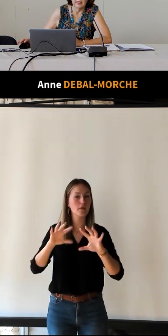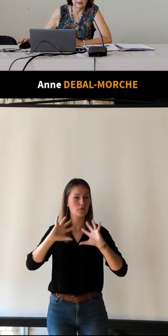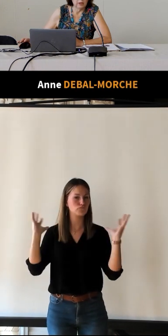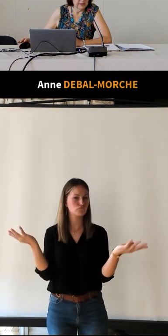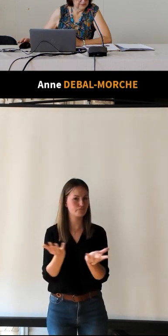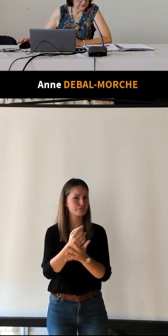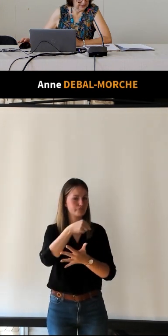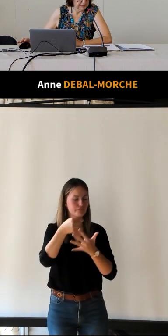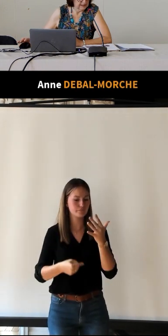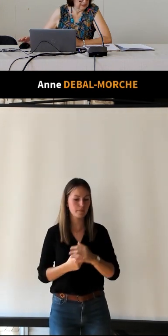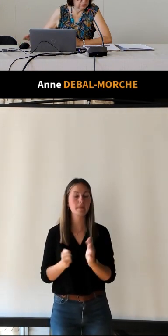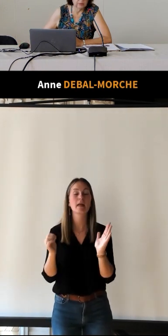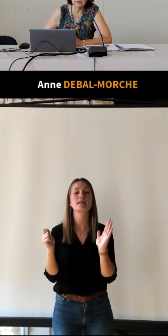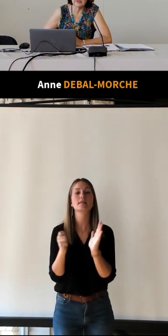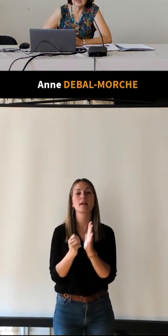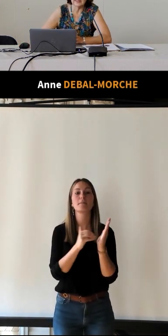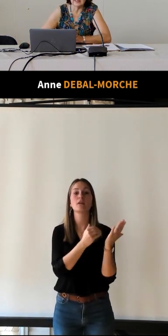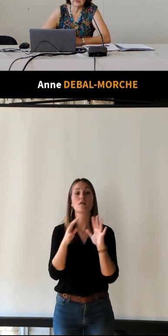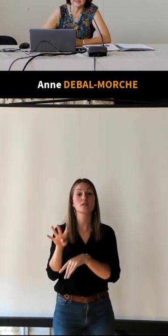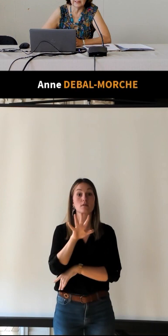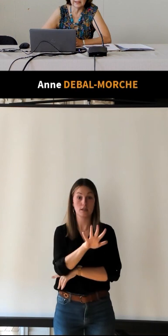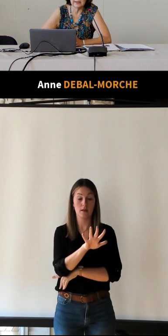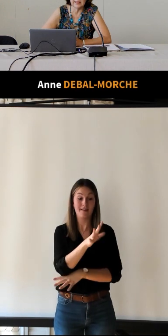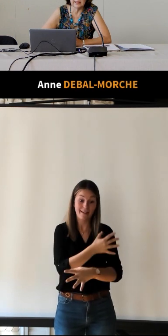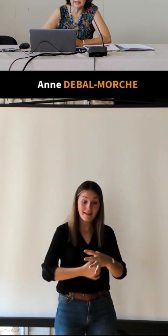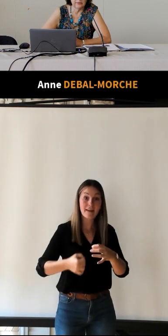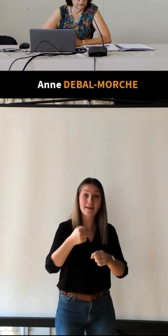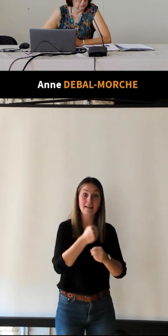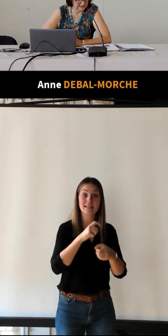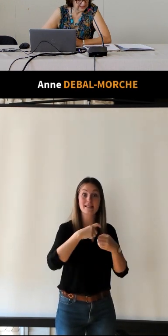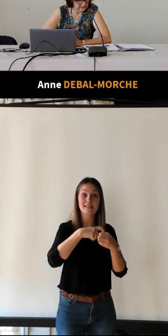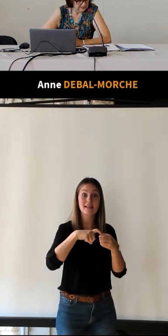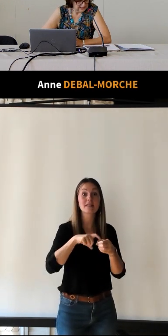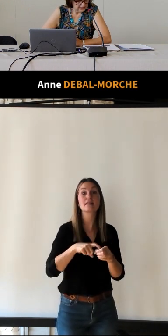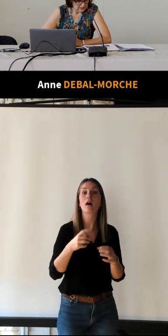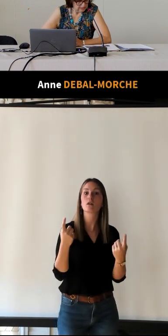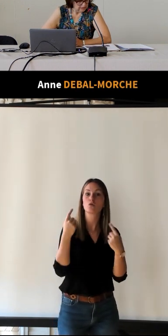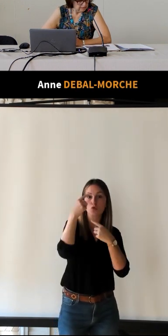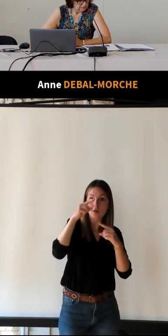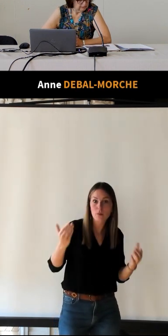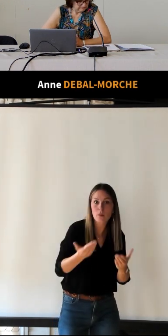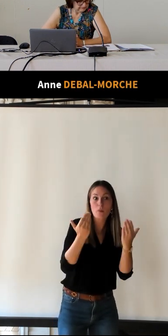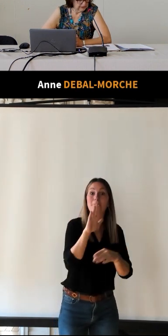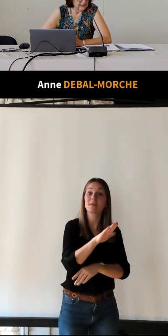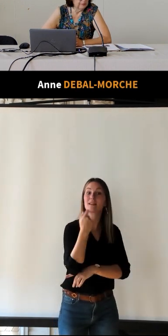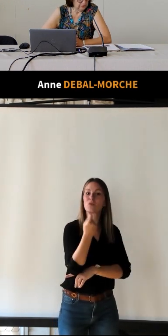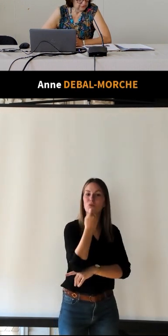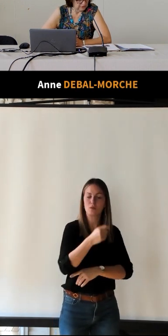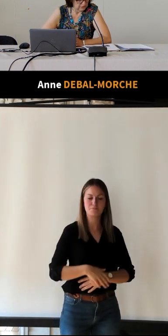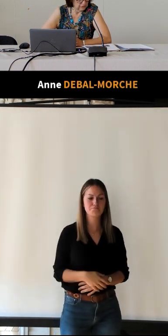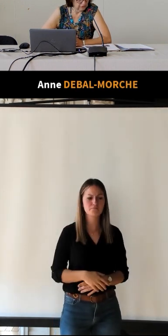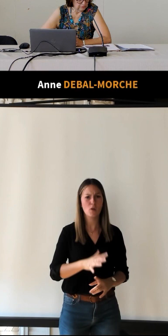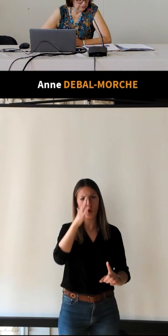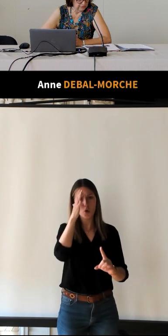Alors, en 1905, donc, est créé le syndicat d'initiative de Touraine dans quel but